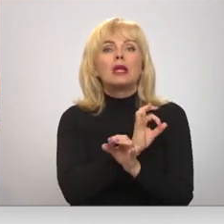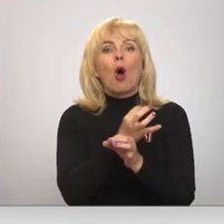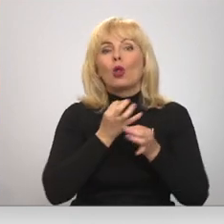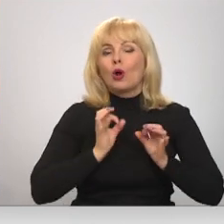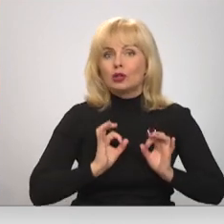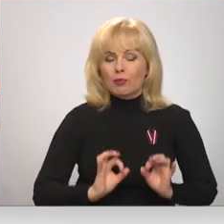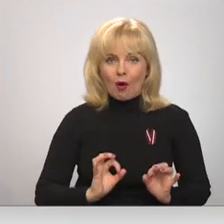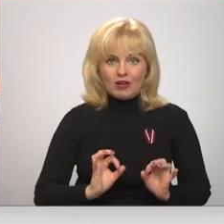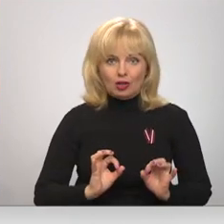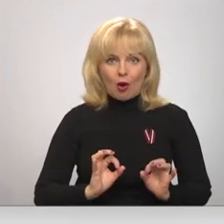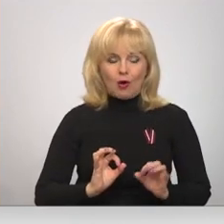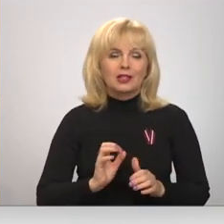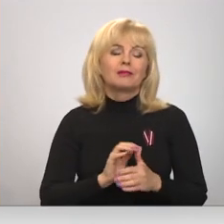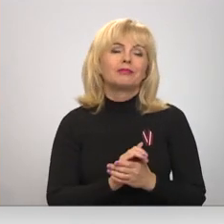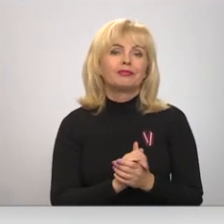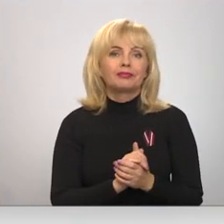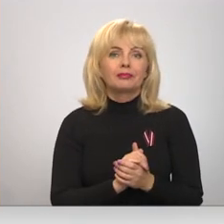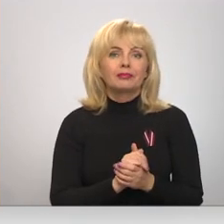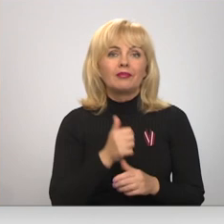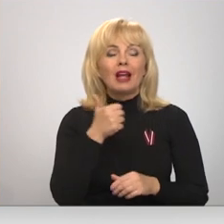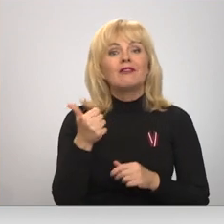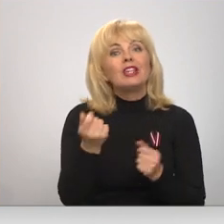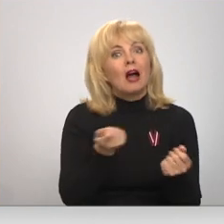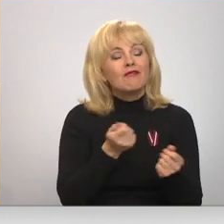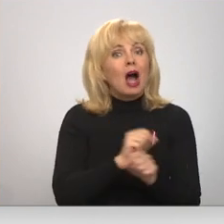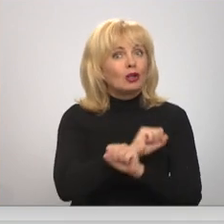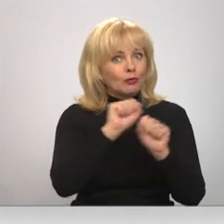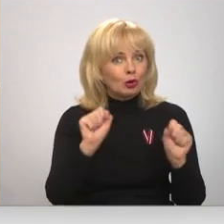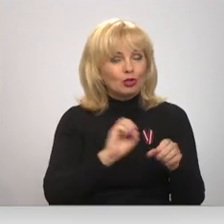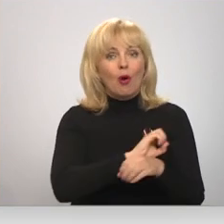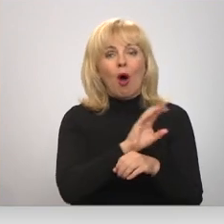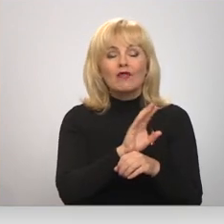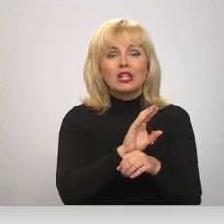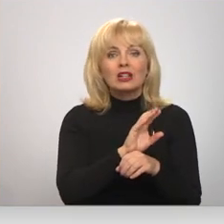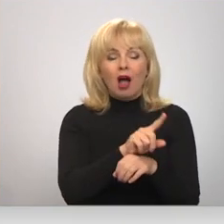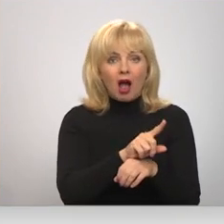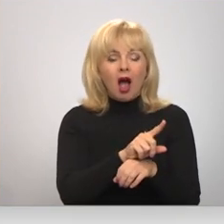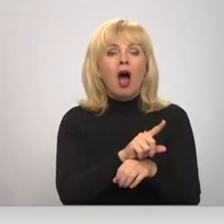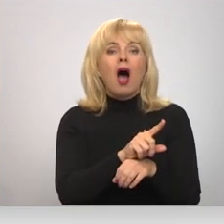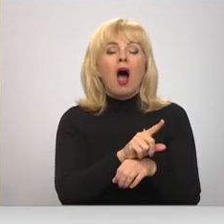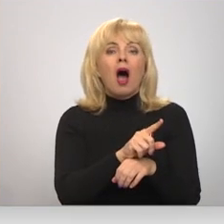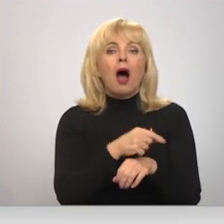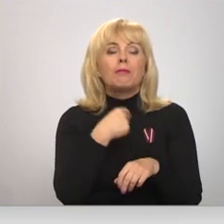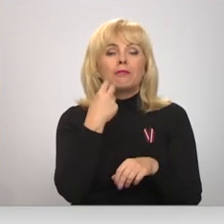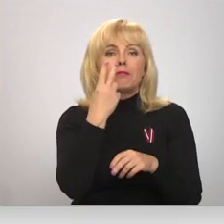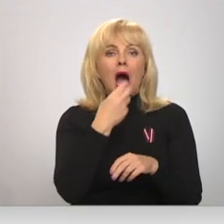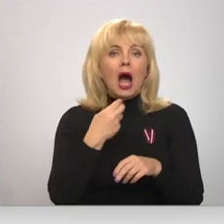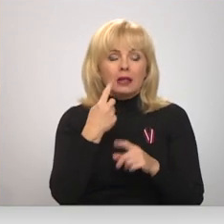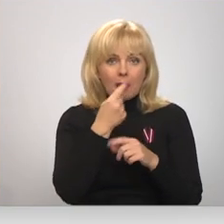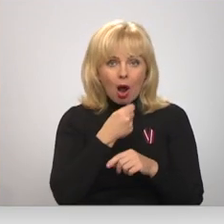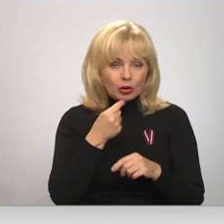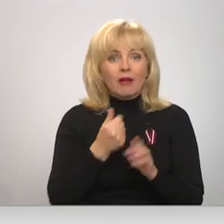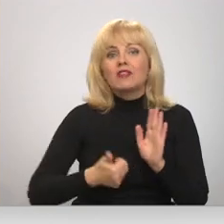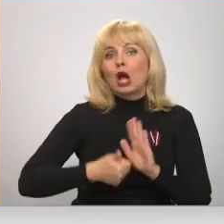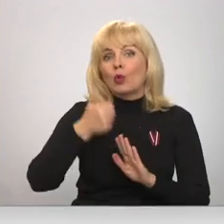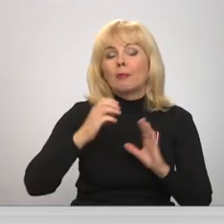Dānis Freidenfelts. Viņa vadībā tika nodošināta Covid genoma analīze tādā līmenī, ka šajā jomēs esam viena no